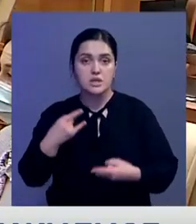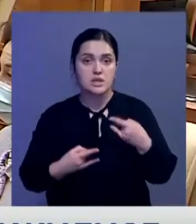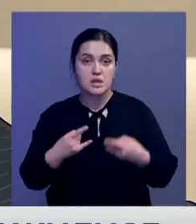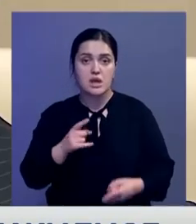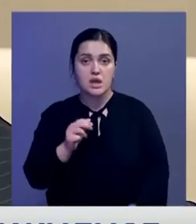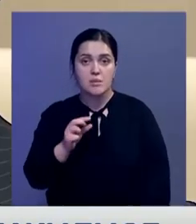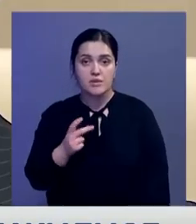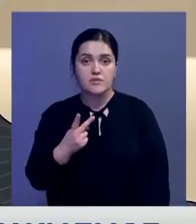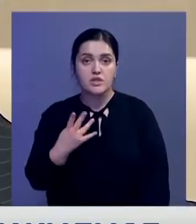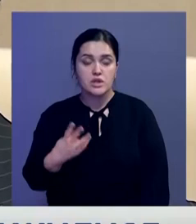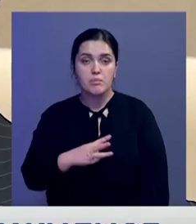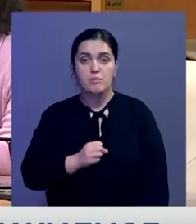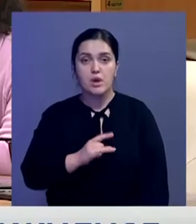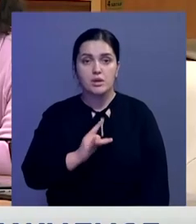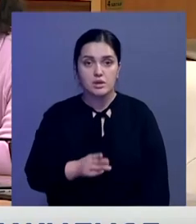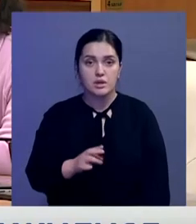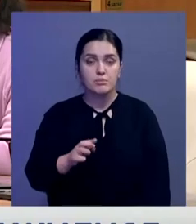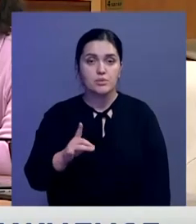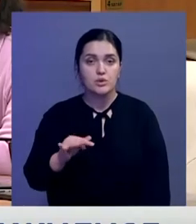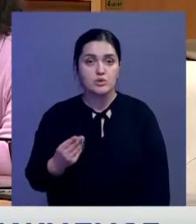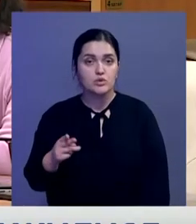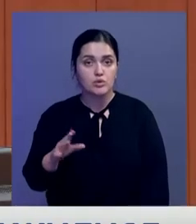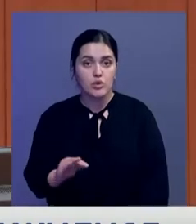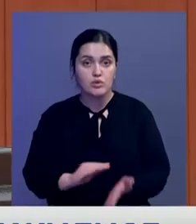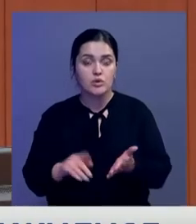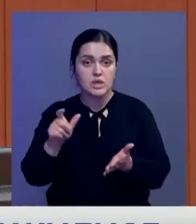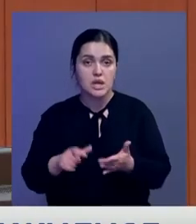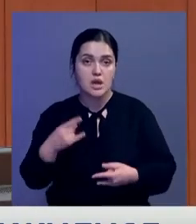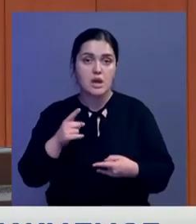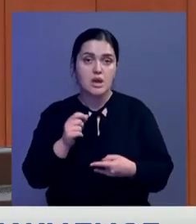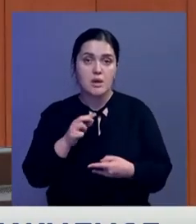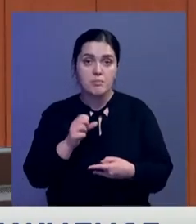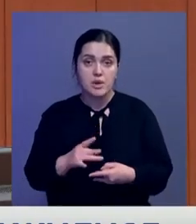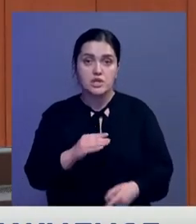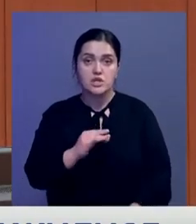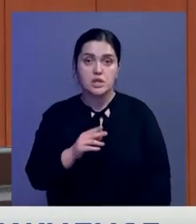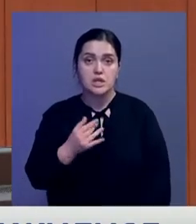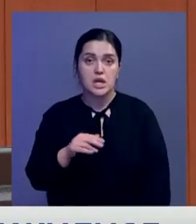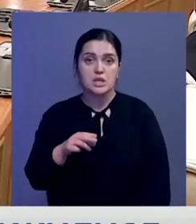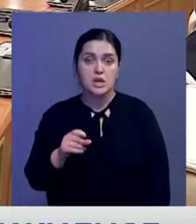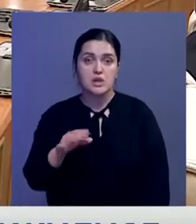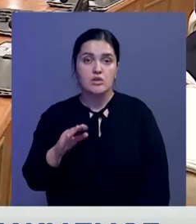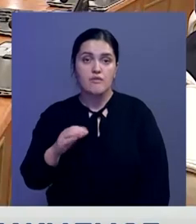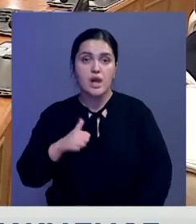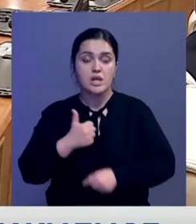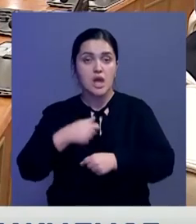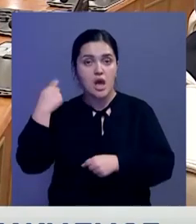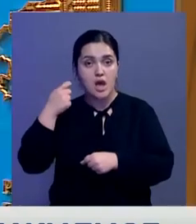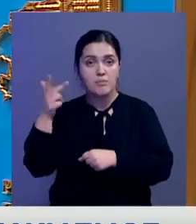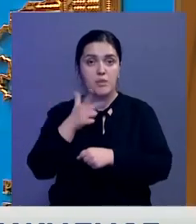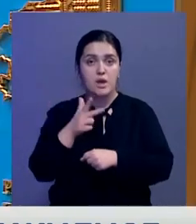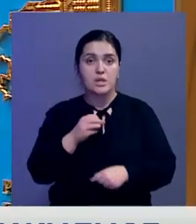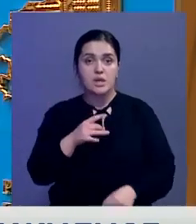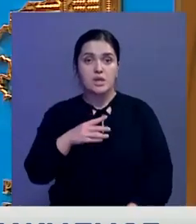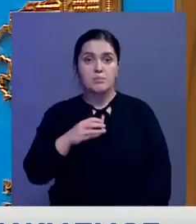корреспондент телеканала Хабар-24 Марк Брюшко, журналист канала Хабар Индира Желхайдарова, также главный оператор телеканала Хабар Едель